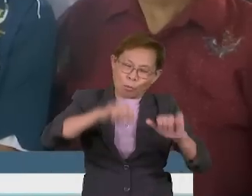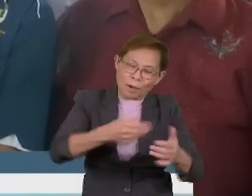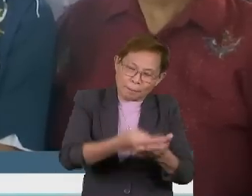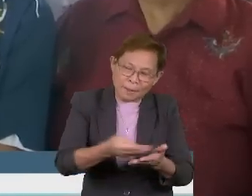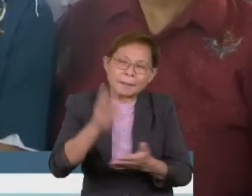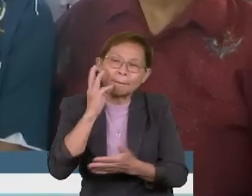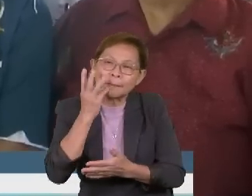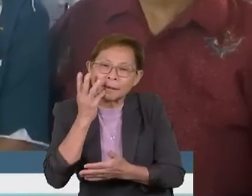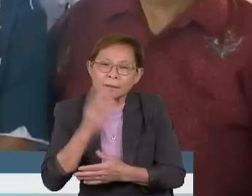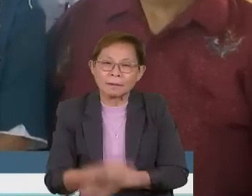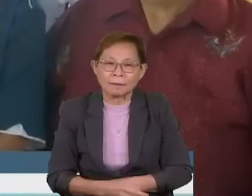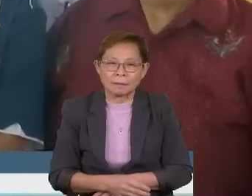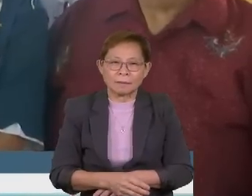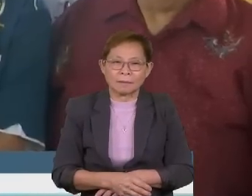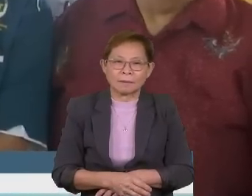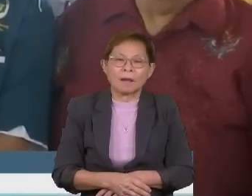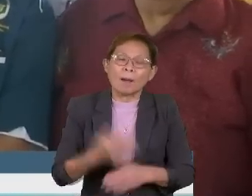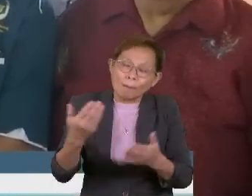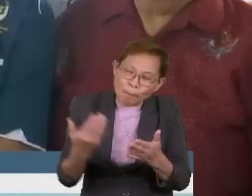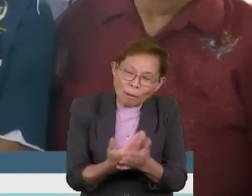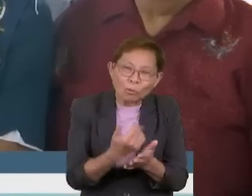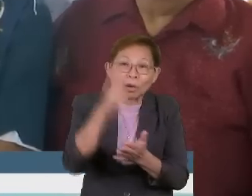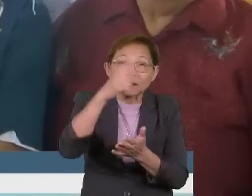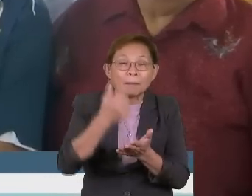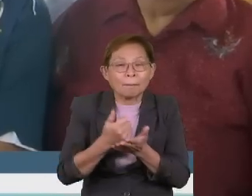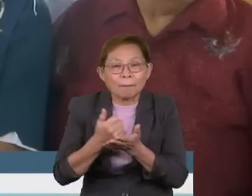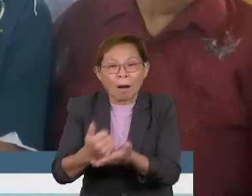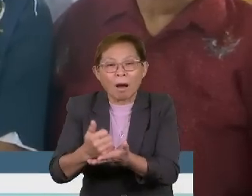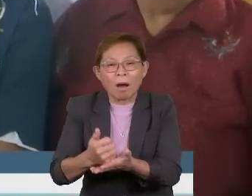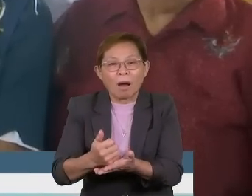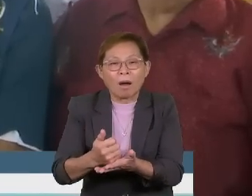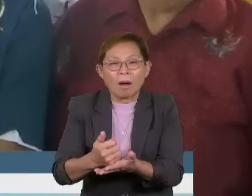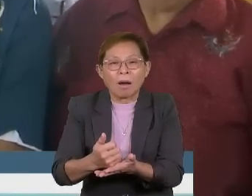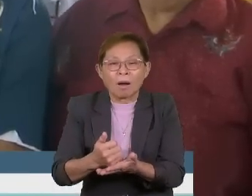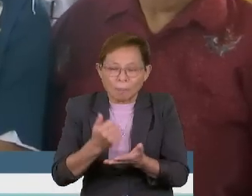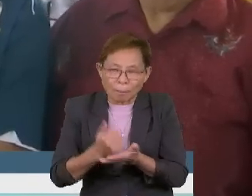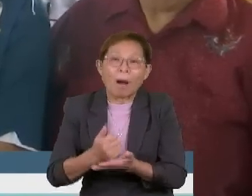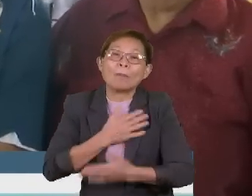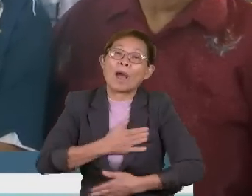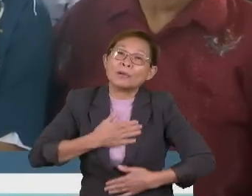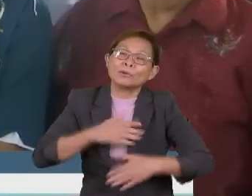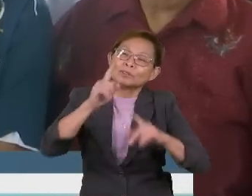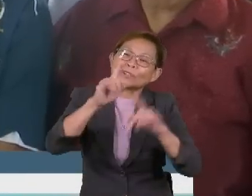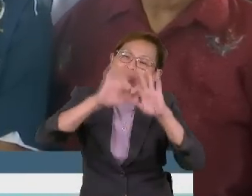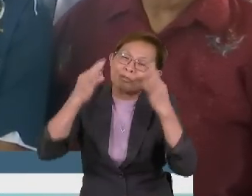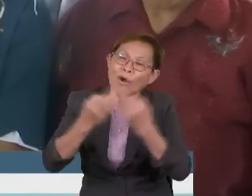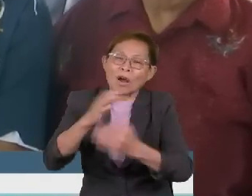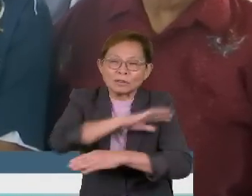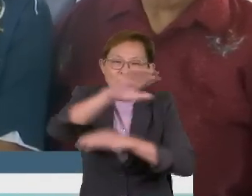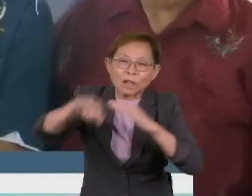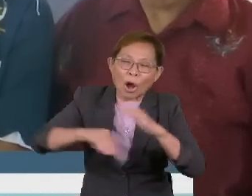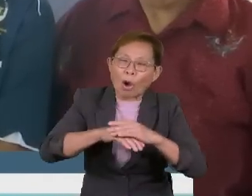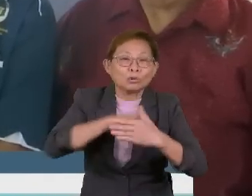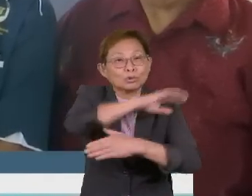demi keperluan anak bini makan bersama. Barulah bentuan kerajaan itu dapat dinikmati oleh satu keluarga dan dapat dinikmati oleh seluruh